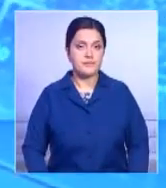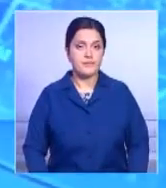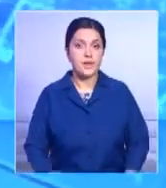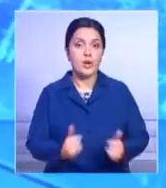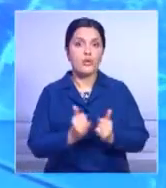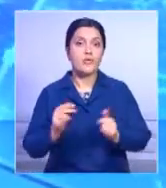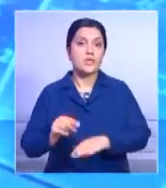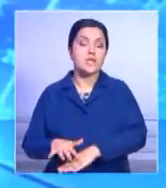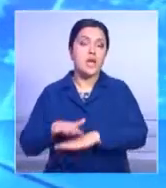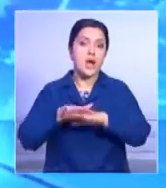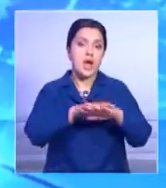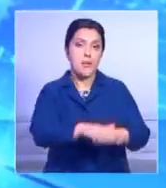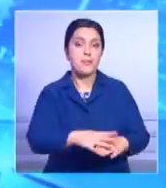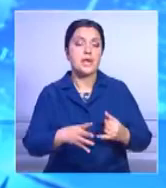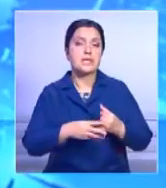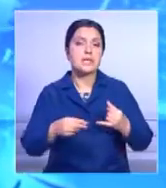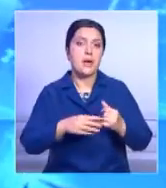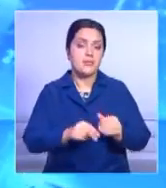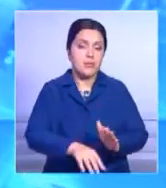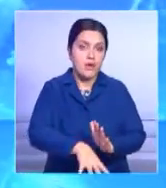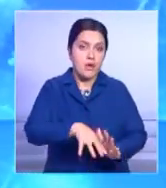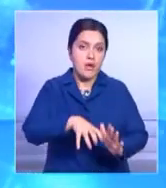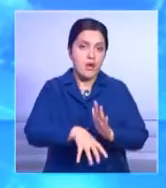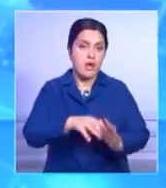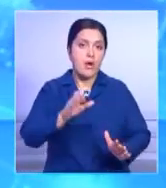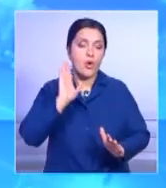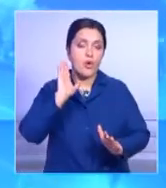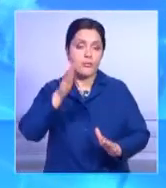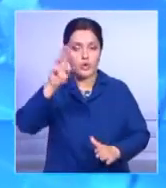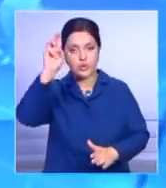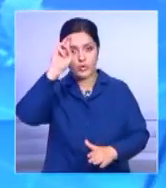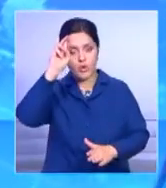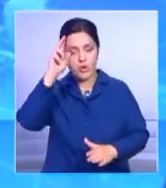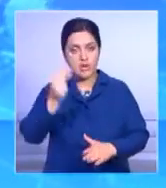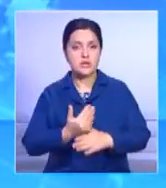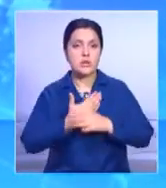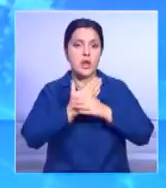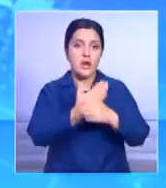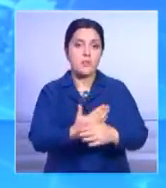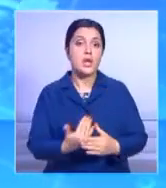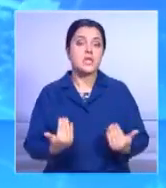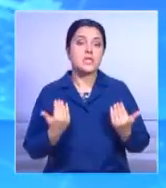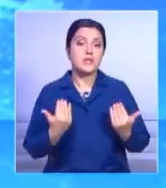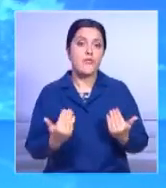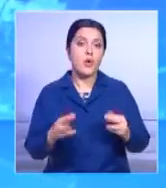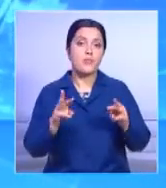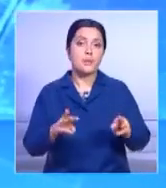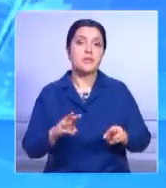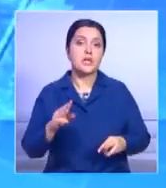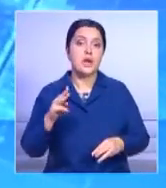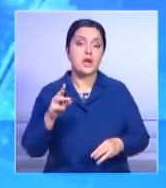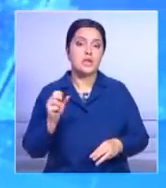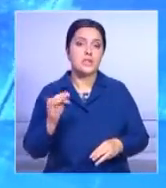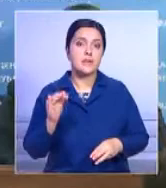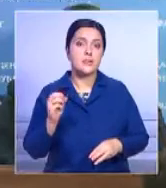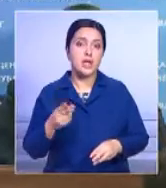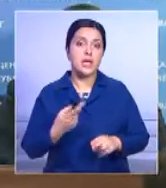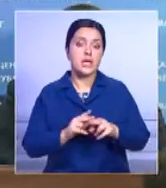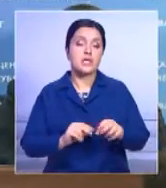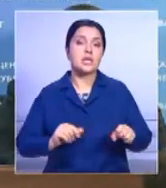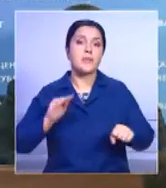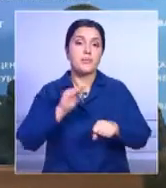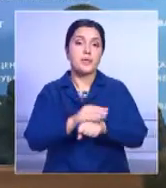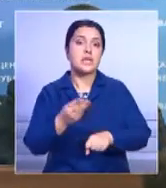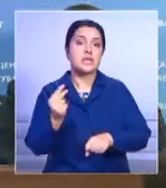Увеличить финансирование на разведку месторождений планируют в Министерстве по инвестициям и развитию. Как сообщил сегодня министр Женас Хасмбек,